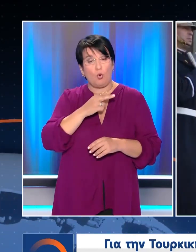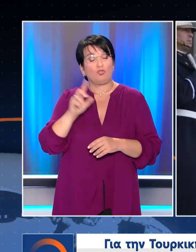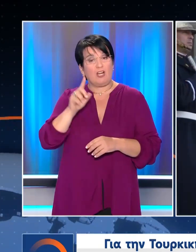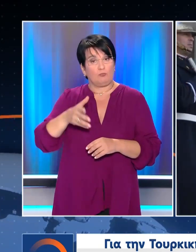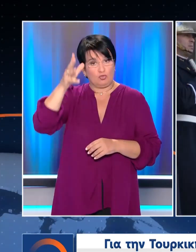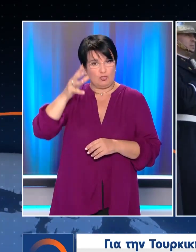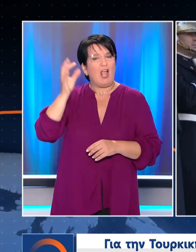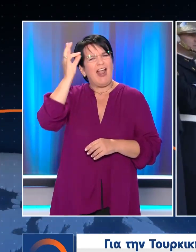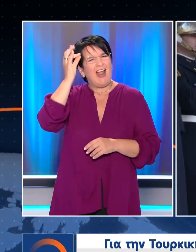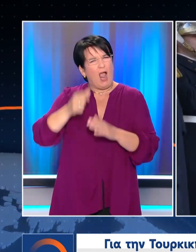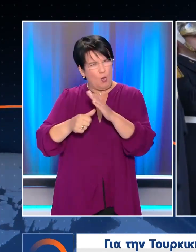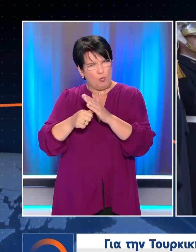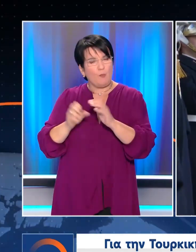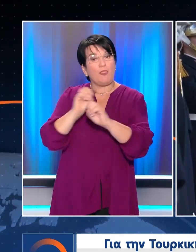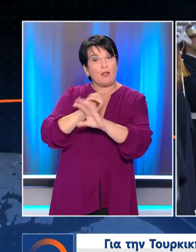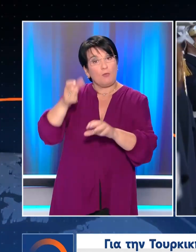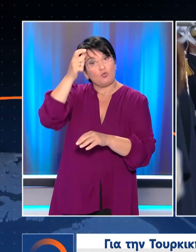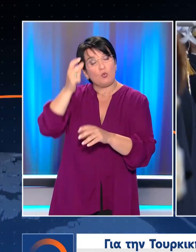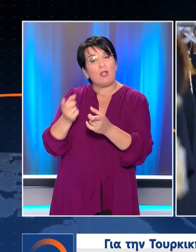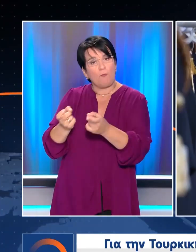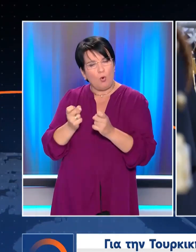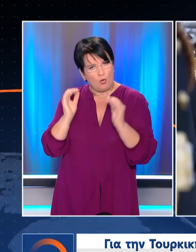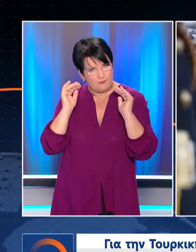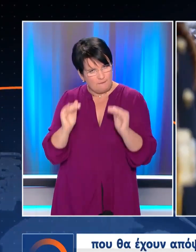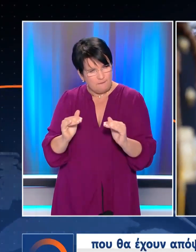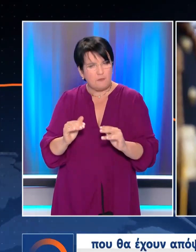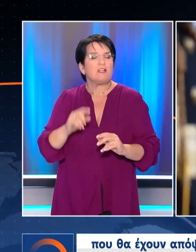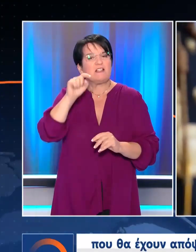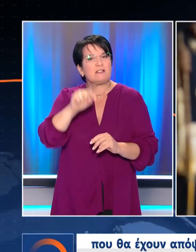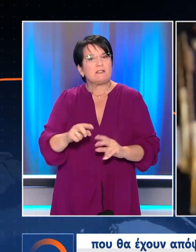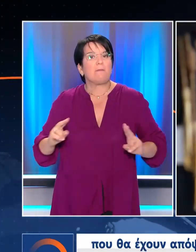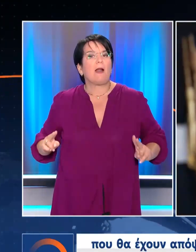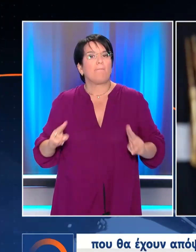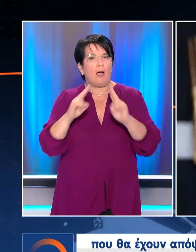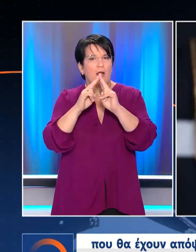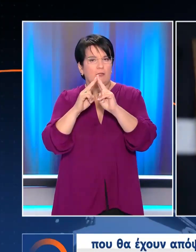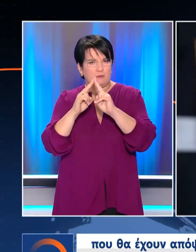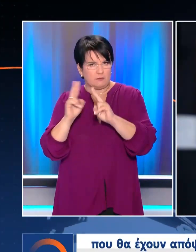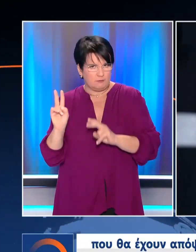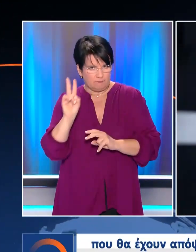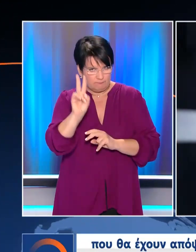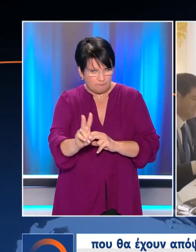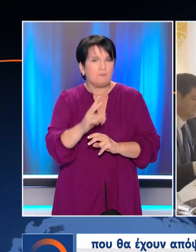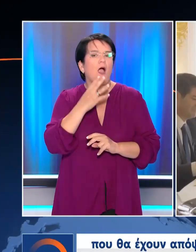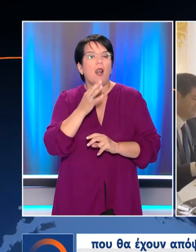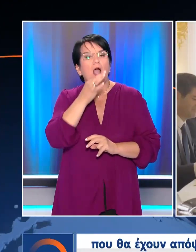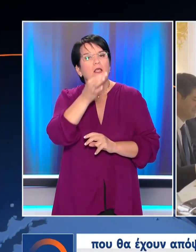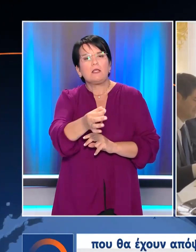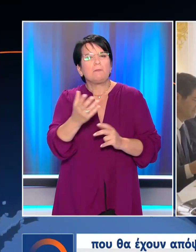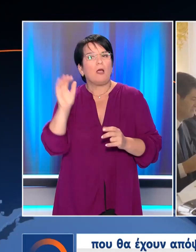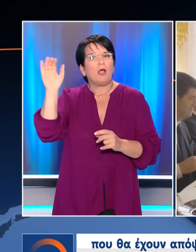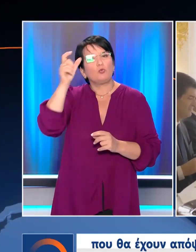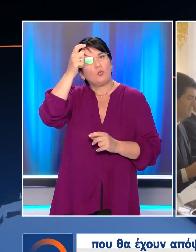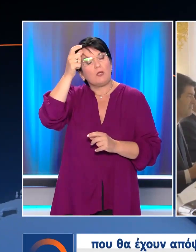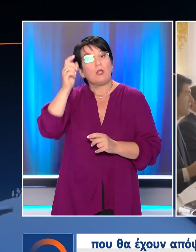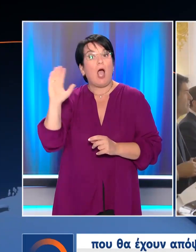Μητσοτάκης Τον Γάλλο Πρόεδρο Εμμανουέλ Μακρόν Στη συνάντηση που θα έχουν απόψε στο Παρίσι Με τον Πρωθυπουργό να έχει ήδη διαμηνήσει στην Άγκυρα